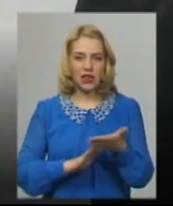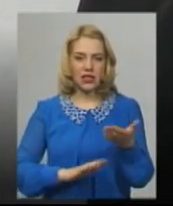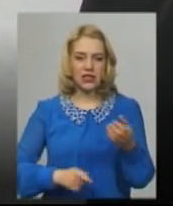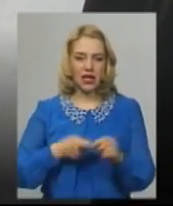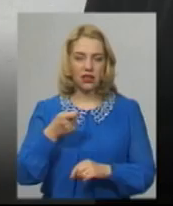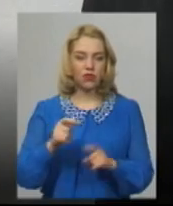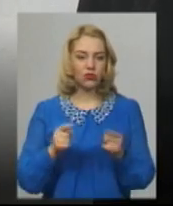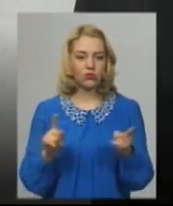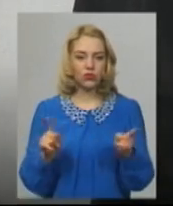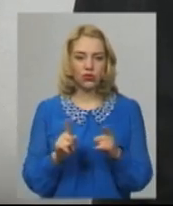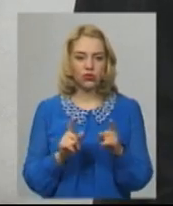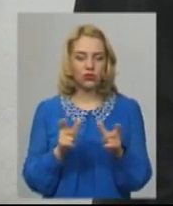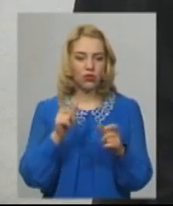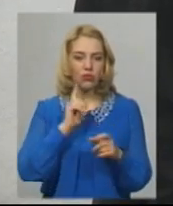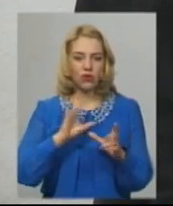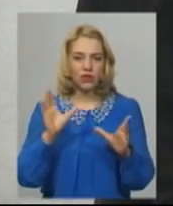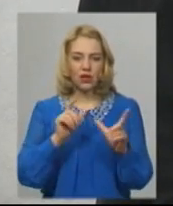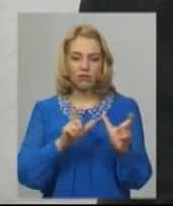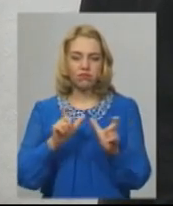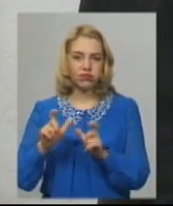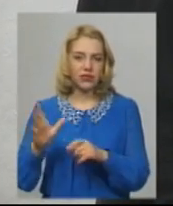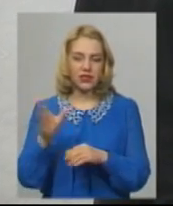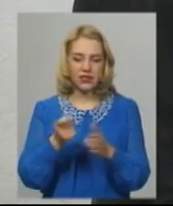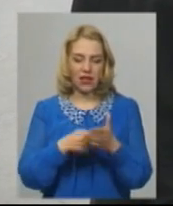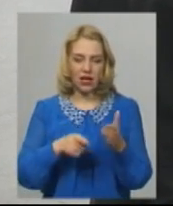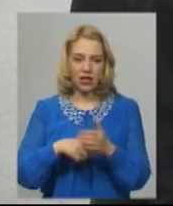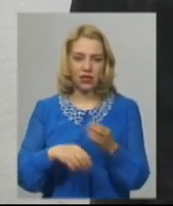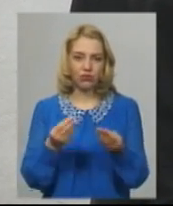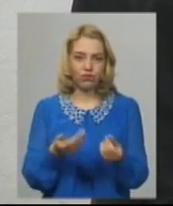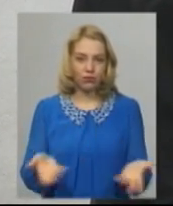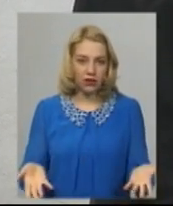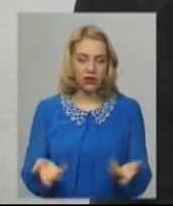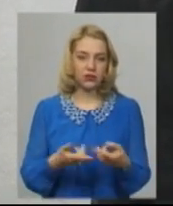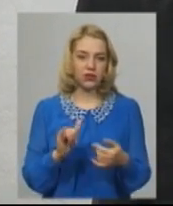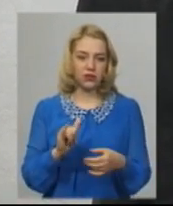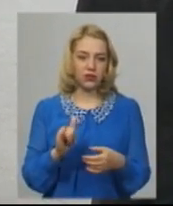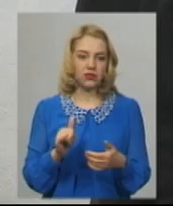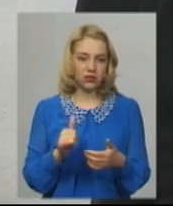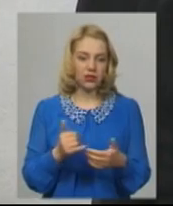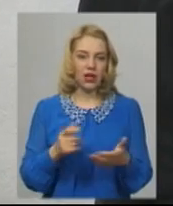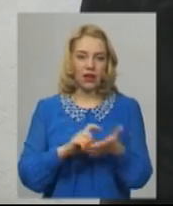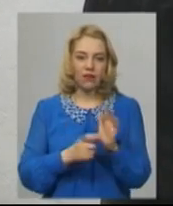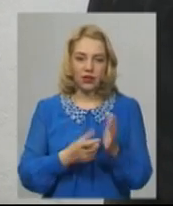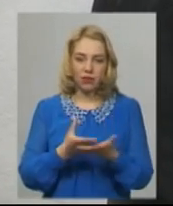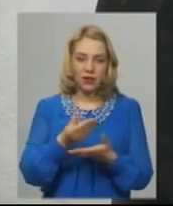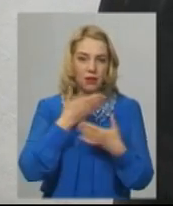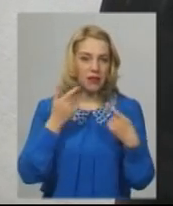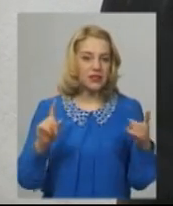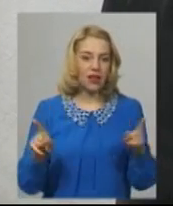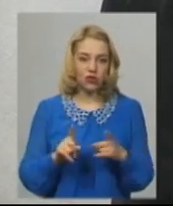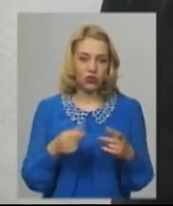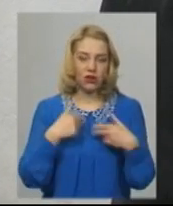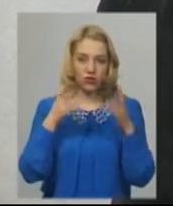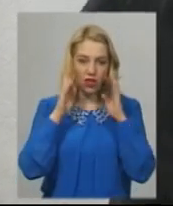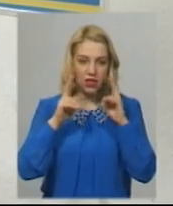поки нічого все закрито, все немає, нічого вже жити немає на що і взагалі в квіт квартиру платити немає на що. Я вже